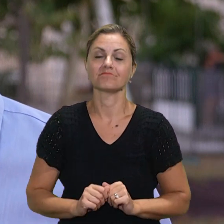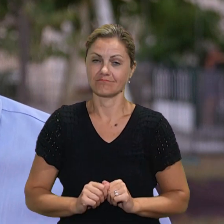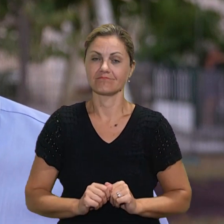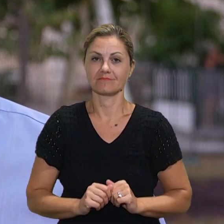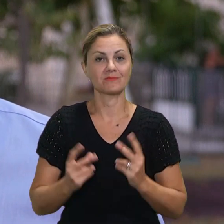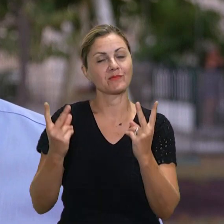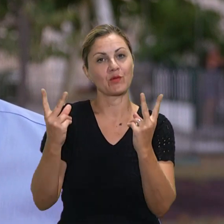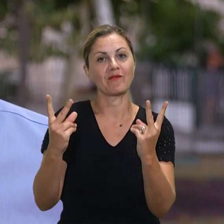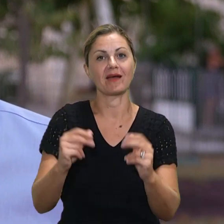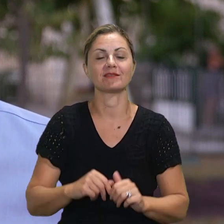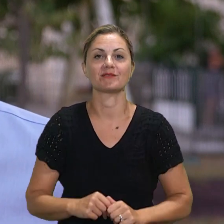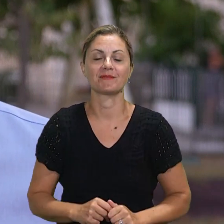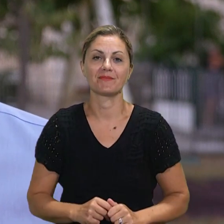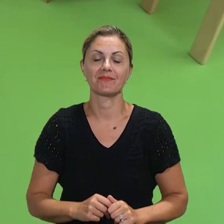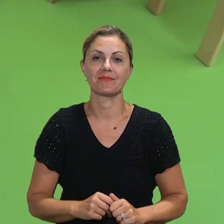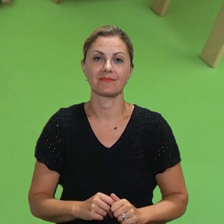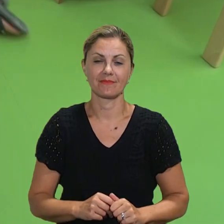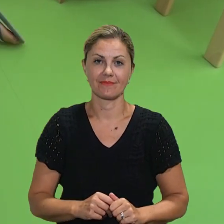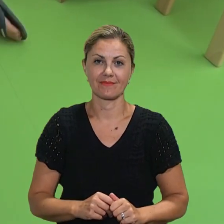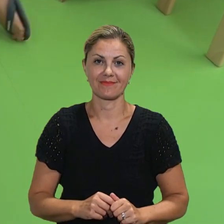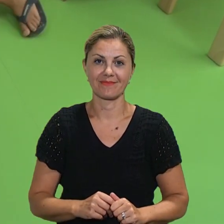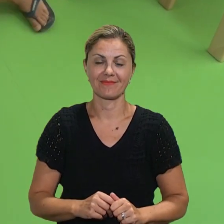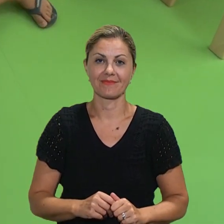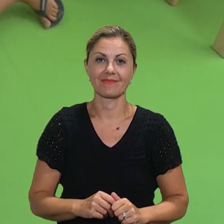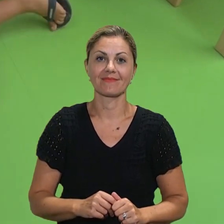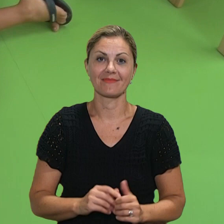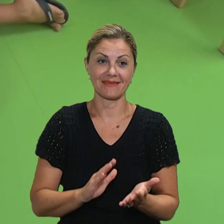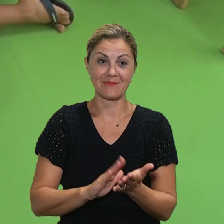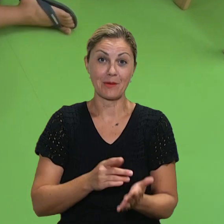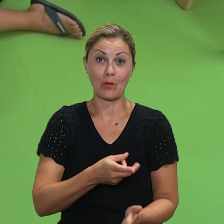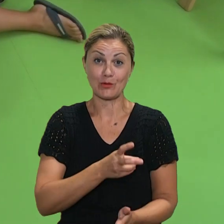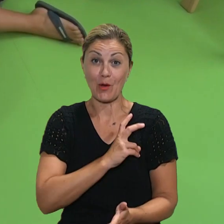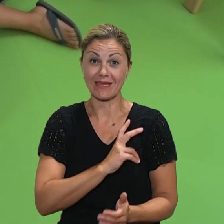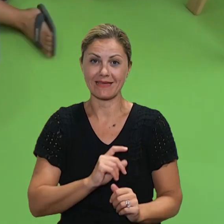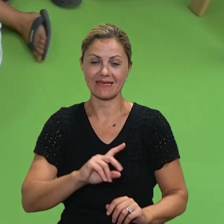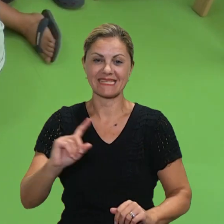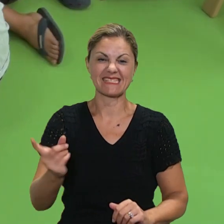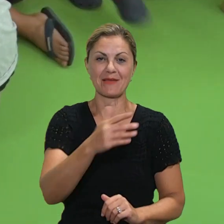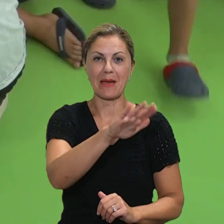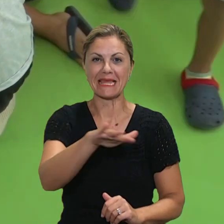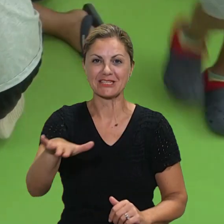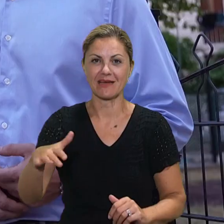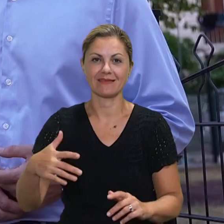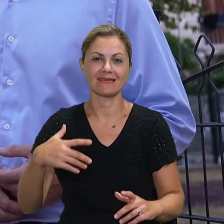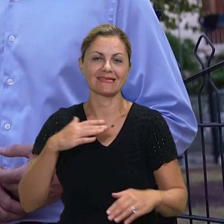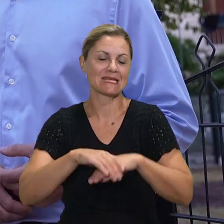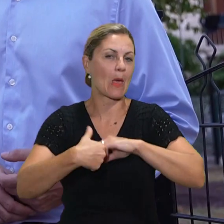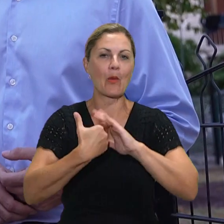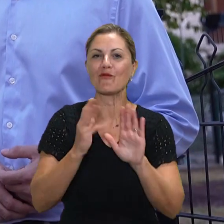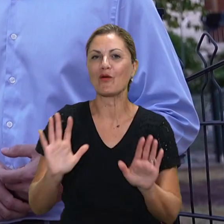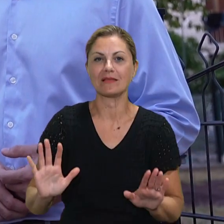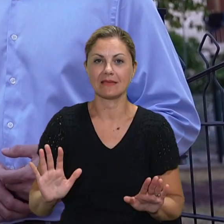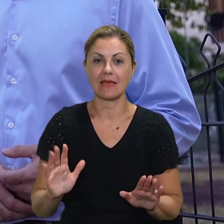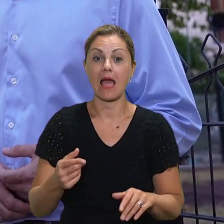maksimalan standard koji možemo za naše najmlađe. A iako su se svi mali šani iz Trogira uspjeli upisati u vrtić, grad Trogir i dalje radi na